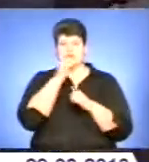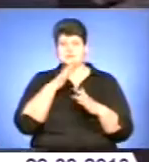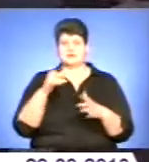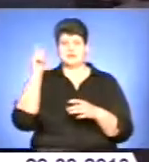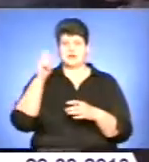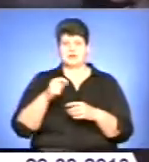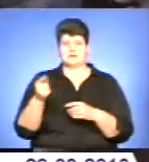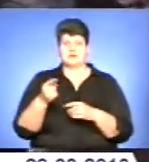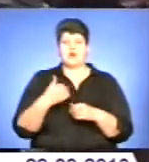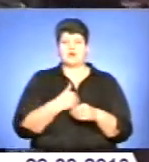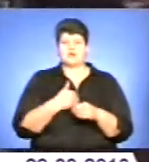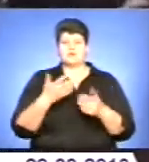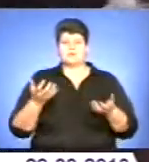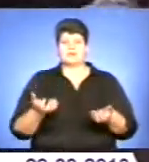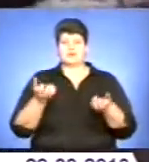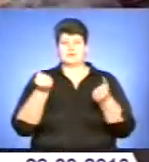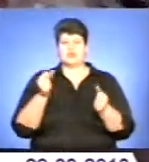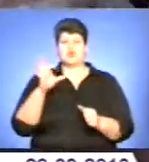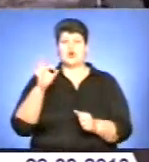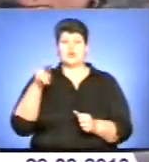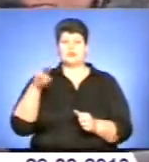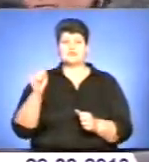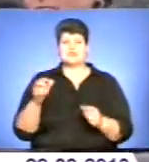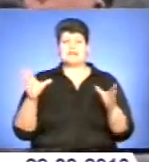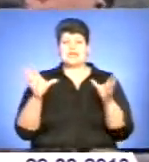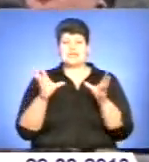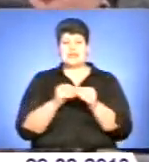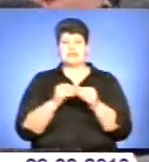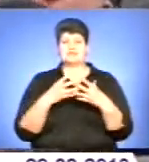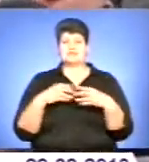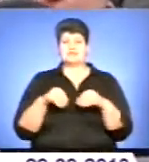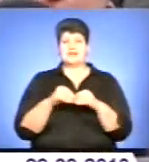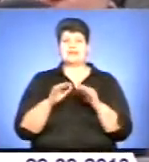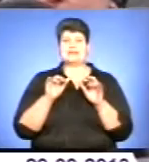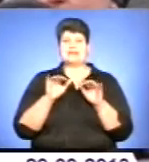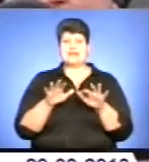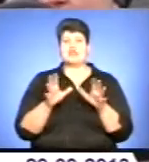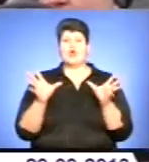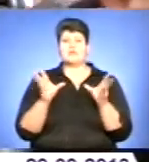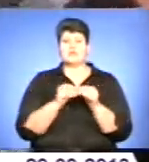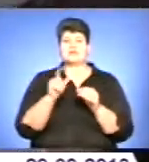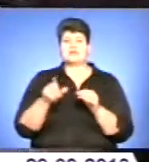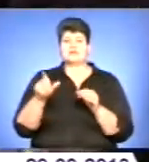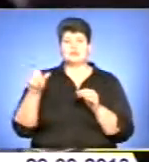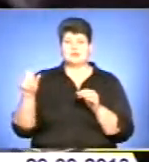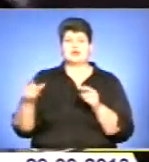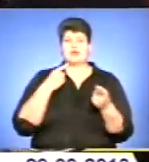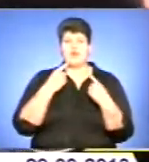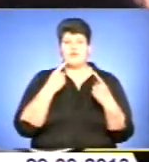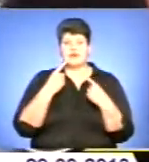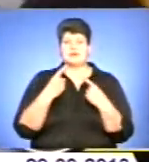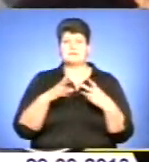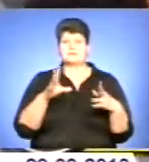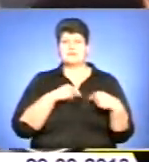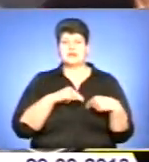Я хотів би підтримати, що опозиція є на сьогодні в спільних діях і об'єднується з людьми. Дійсно, говорили партнери по